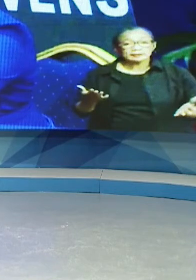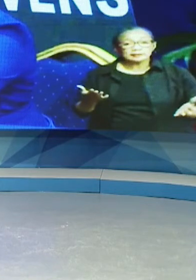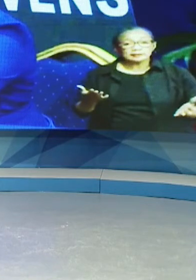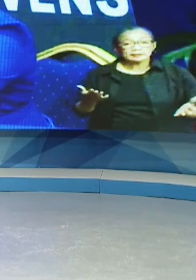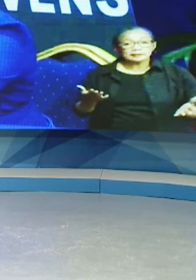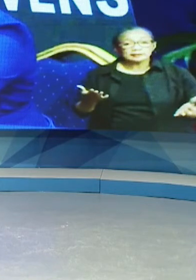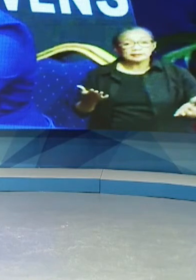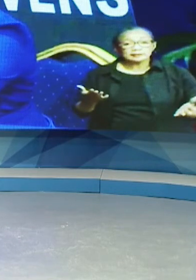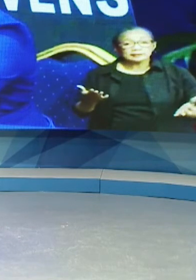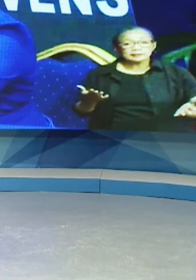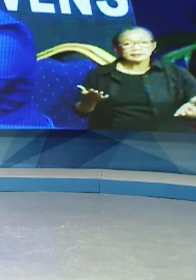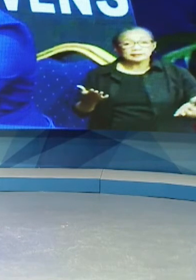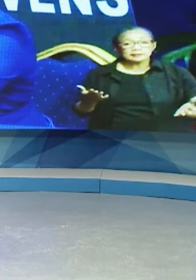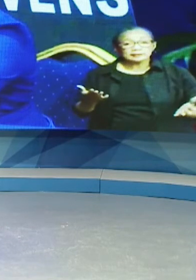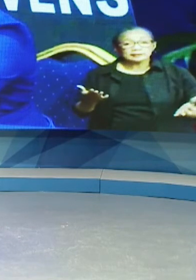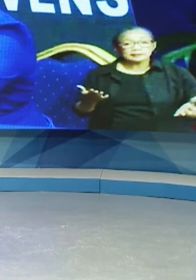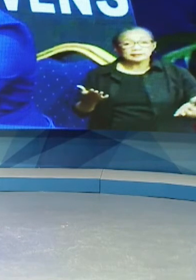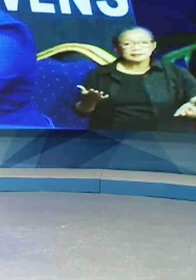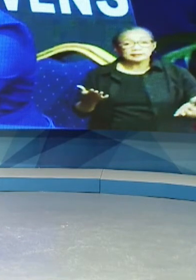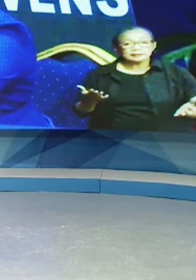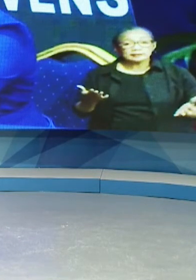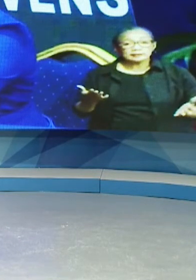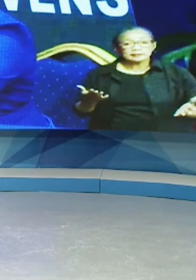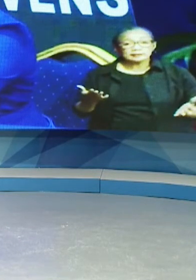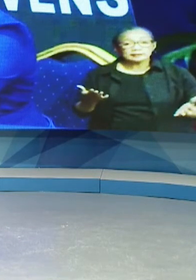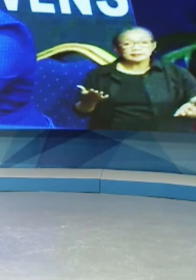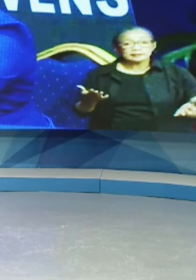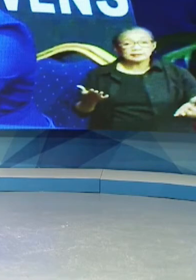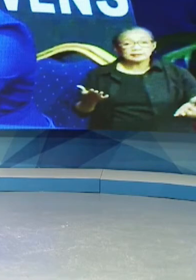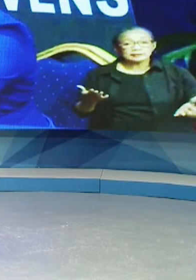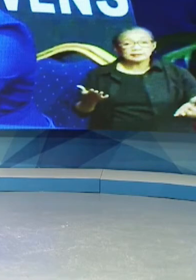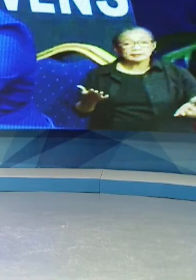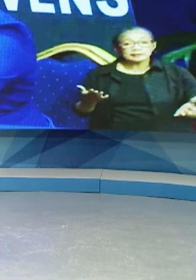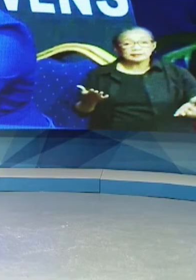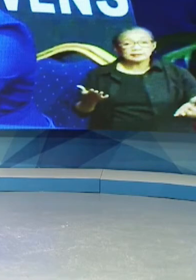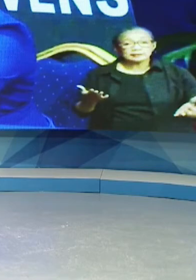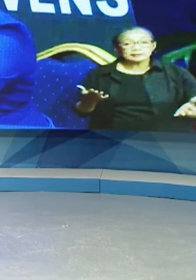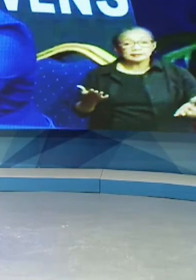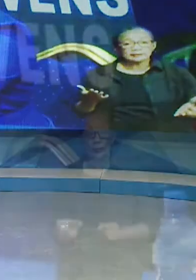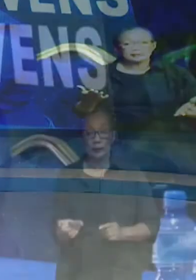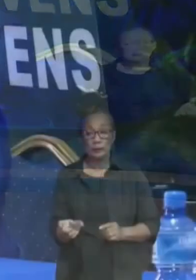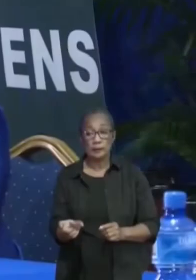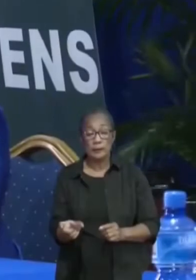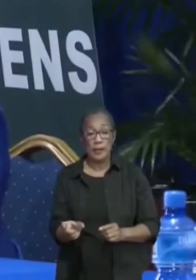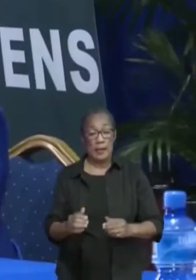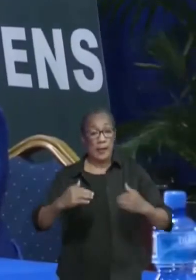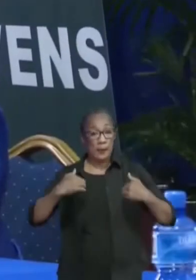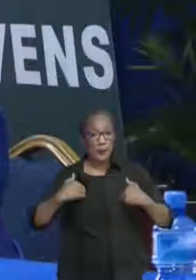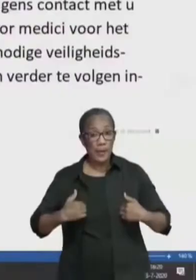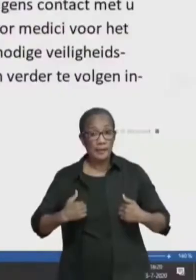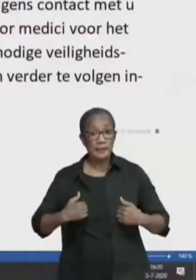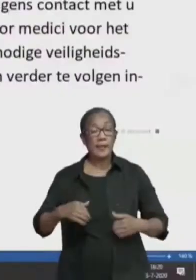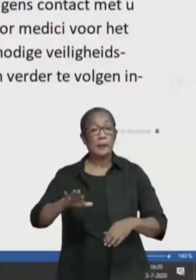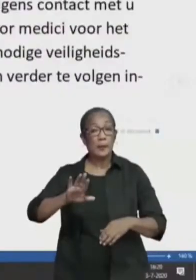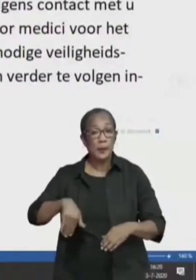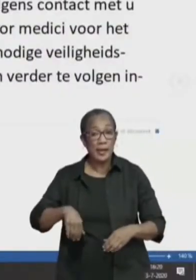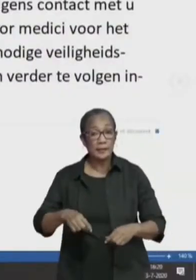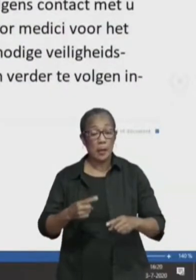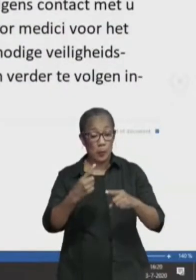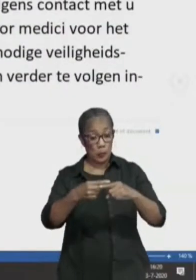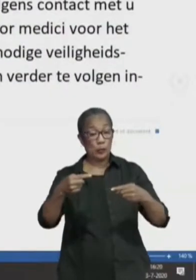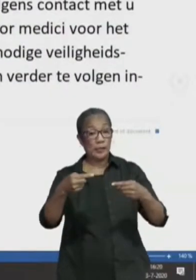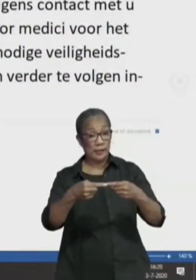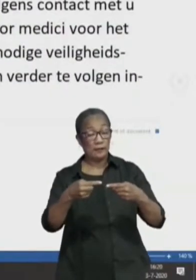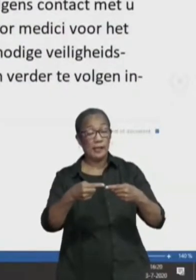legt verder uit wat de mensen kunnen doen nadat ze in zelfquarantaine zijn gegaan. Mensen die onlangs positief zijn getest,